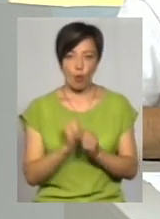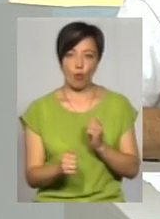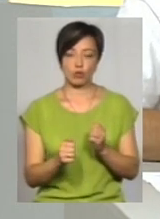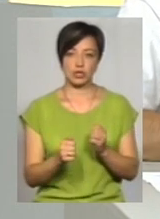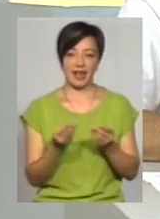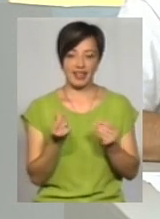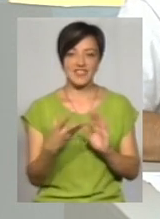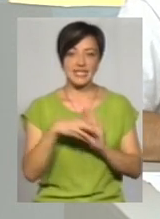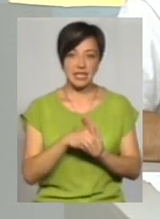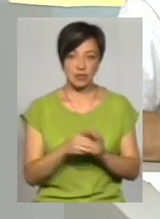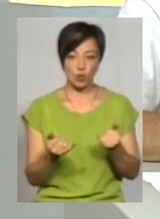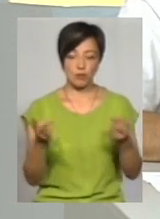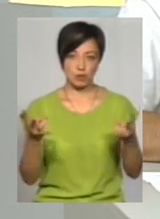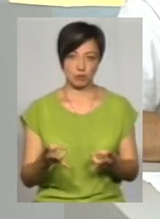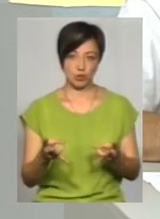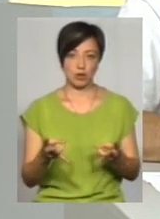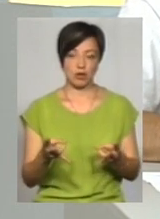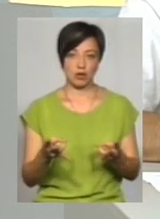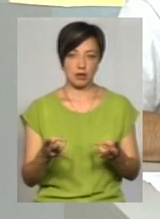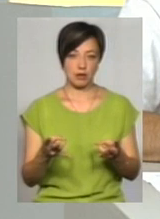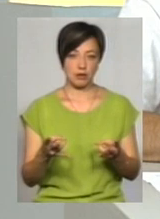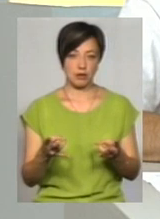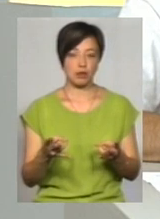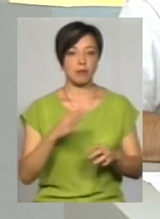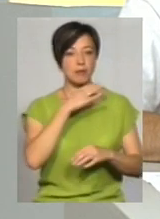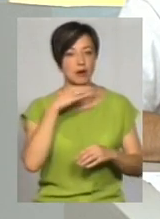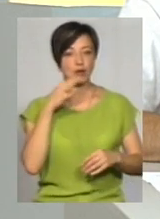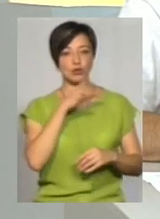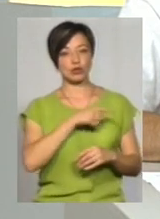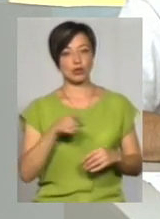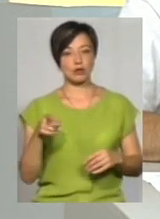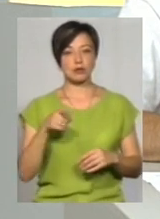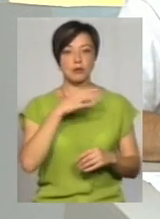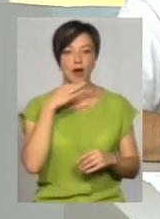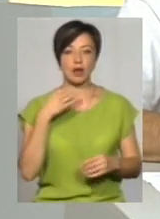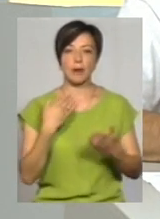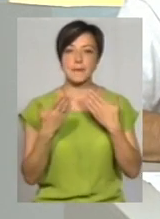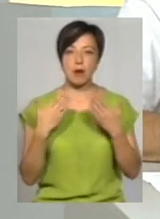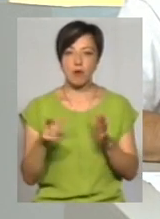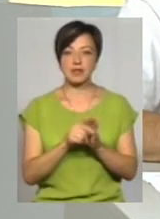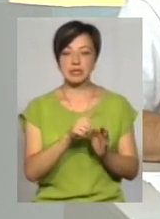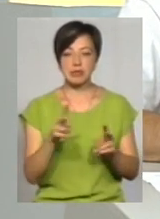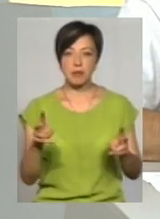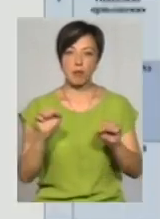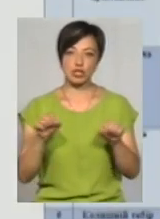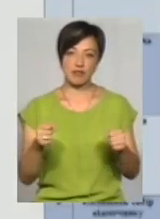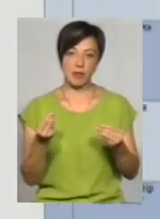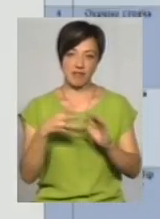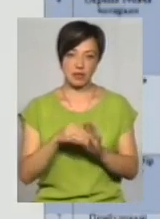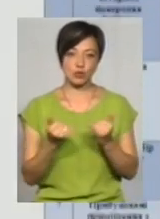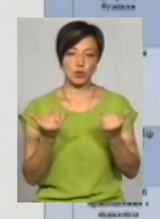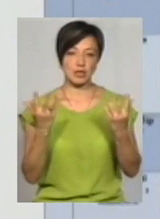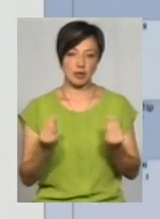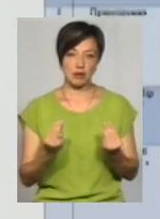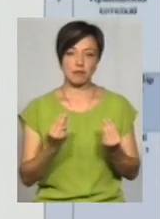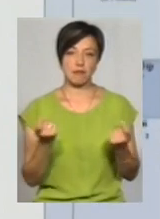інвестиція, яка сьогодні потребує, вона потребує досить багато часу і досить багато перемовин з тими можливими інвесторами, яких на сьогоднішній день